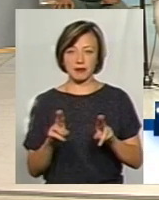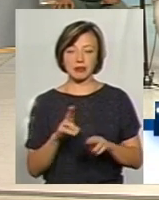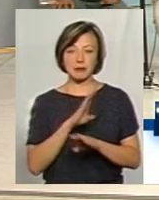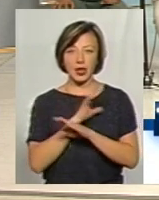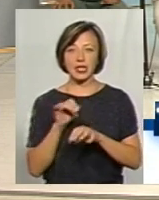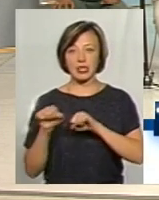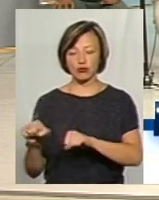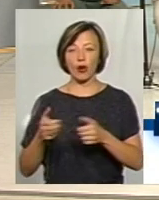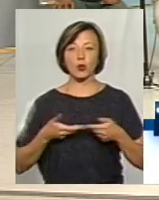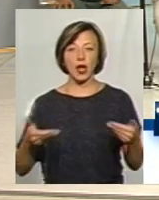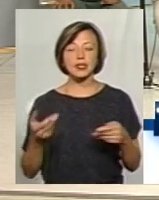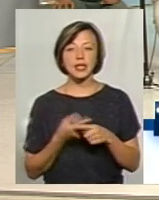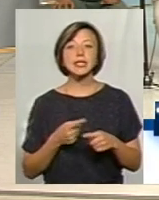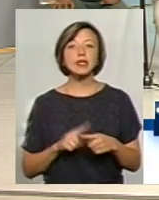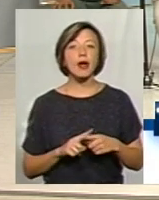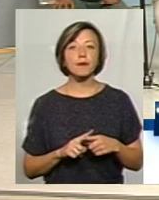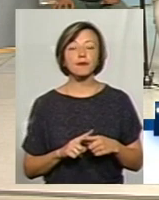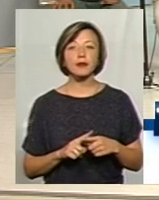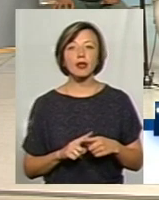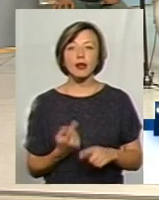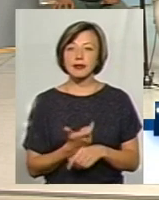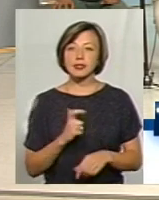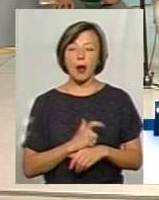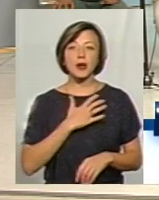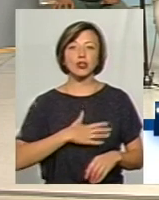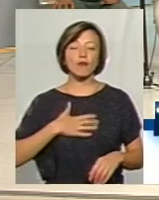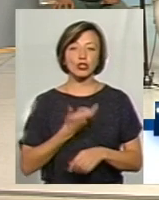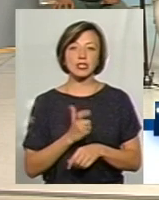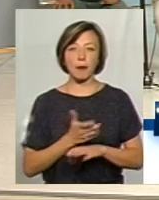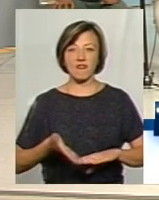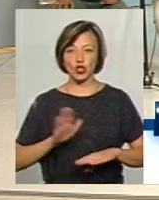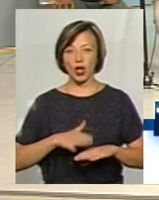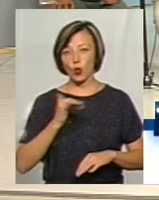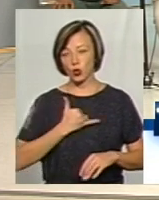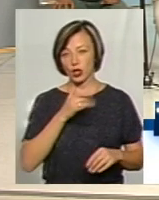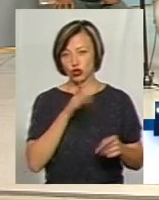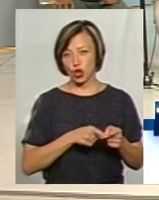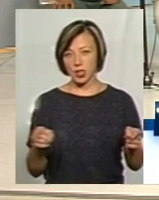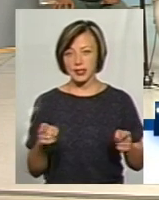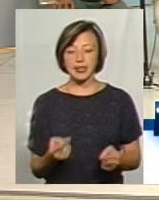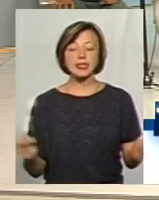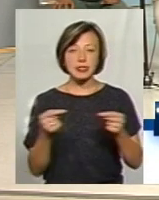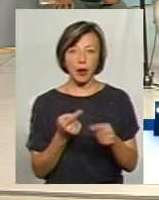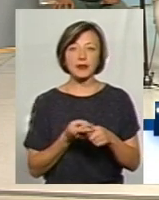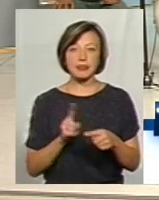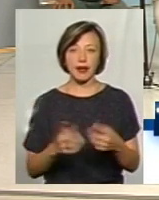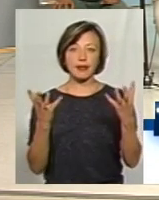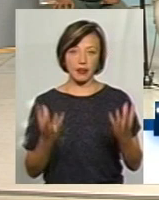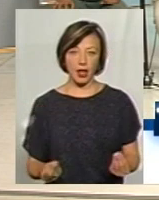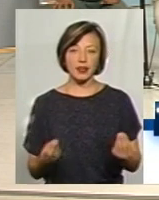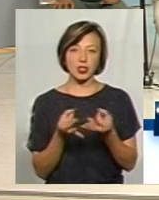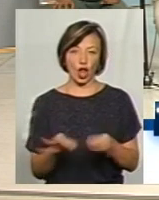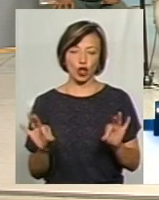вони захищають нас. Це саме тривожне, саме важке в наш час. Іменно в цей день